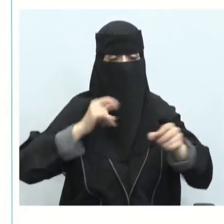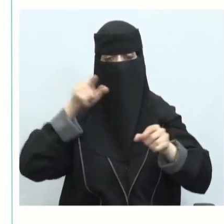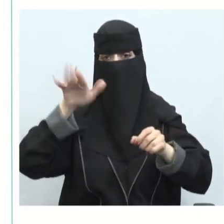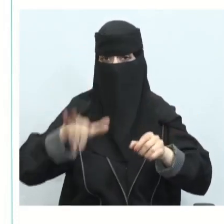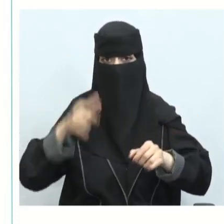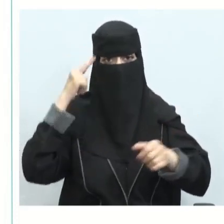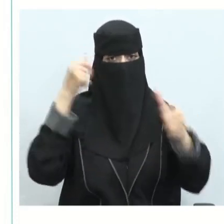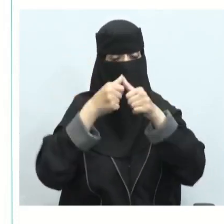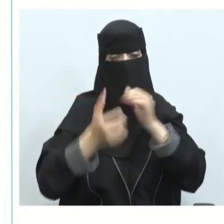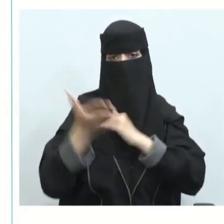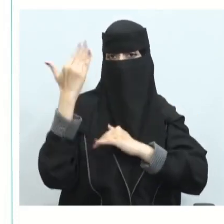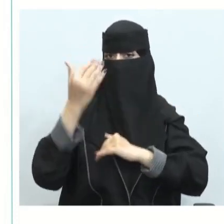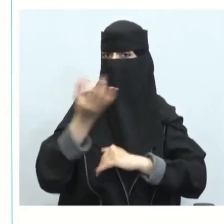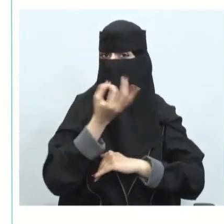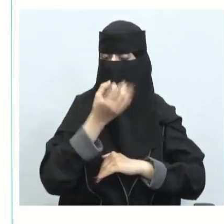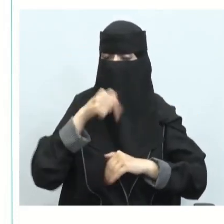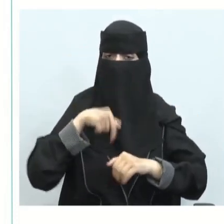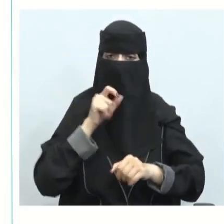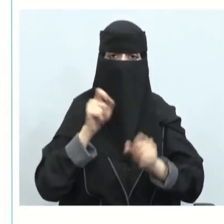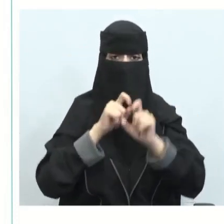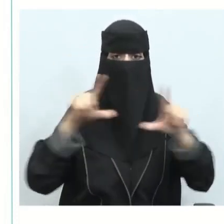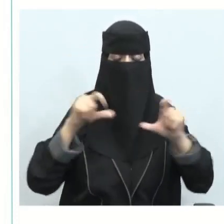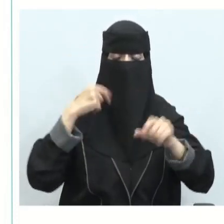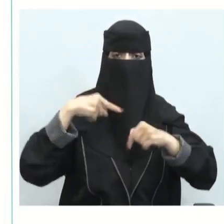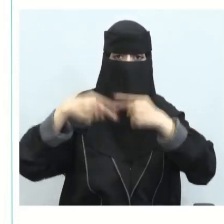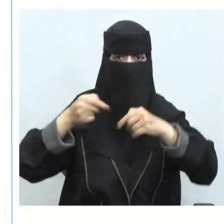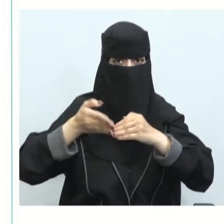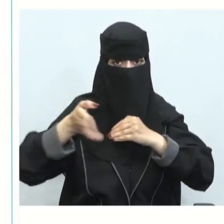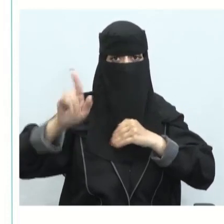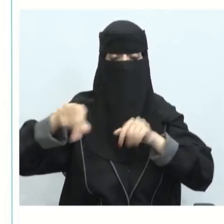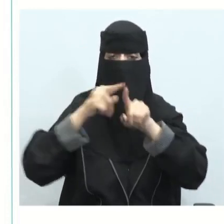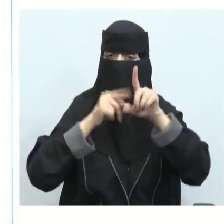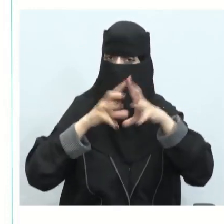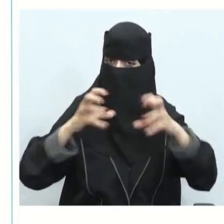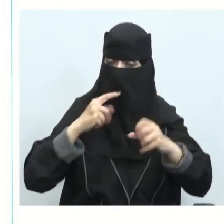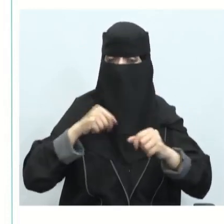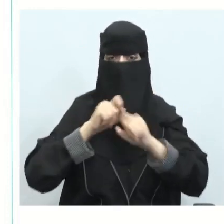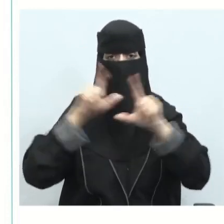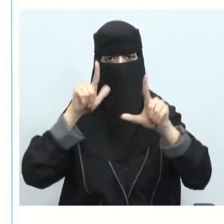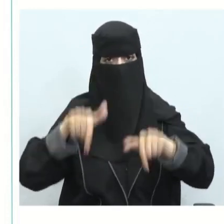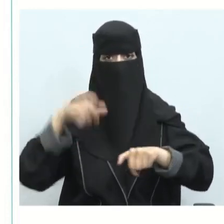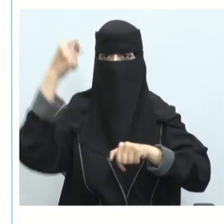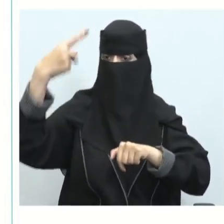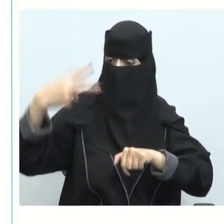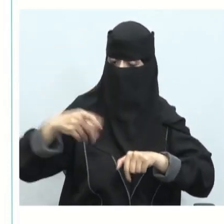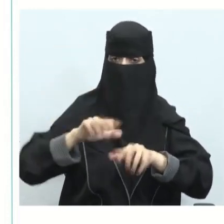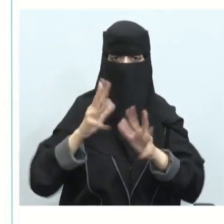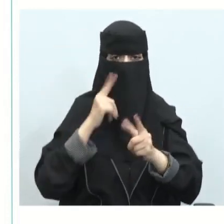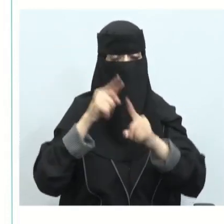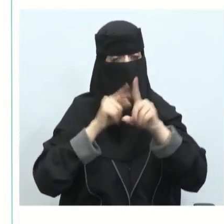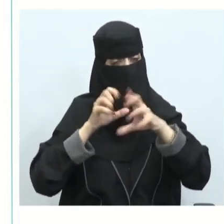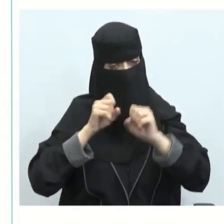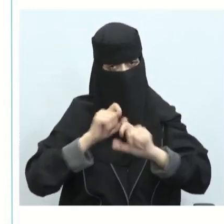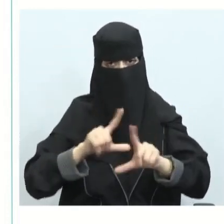أيضا كان يتحدث بشكل مباشر عن الاستدامة عرفنا الاستدامة ووضحنا عدة نقاط في حول الاستدامة